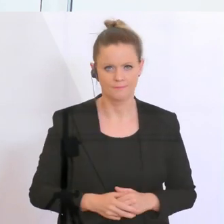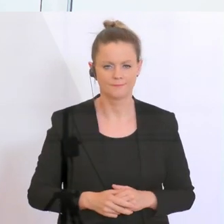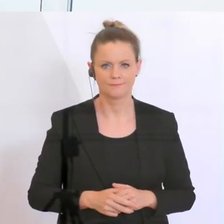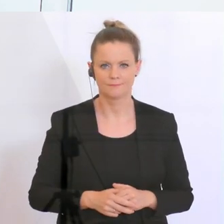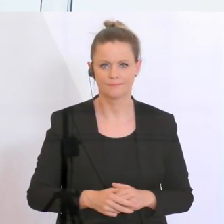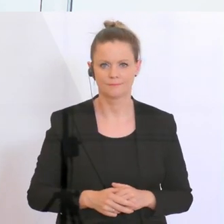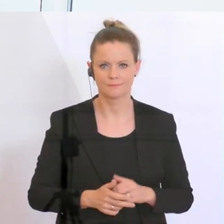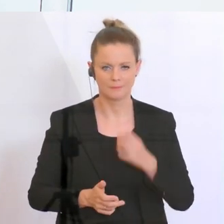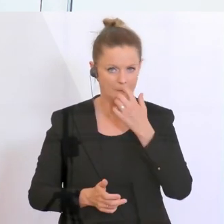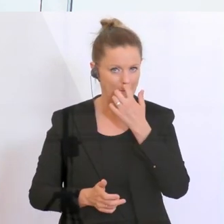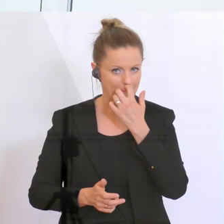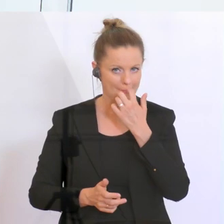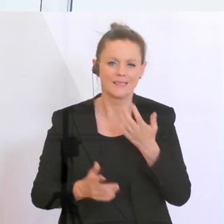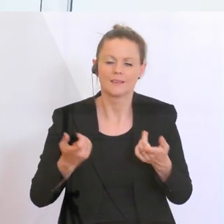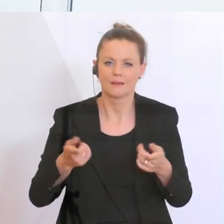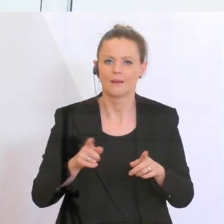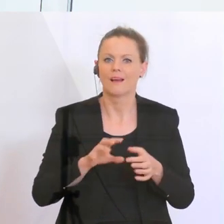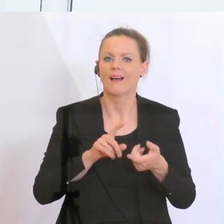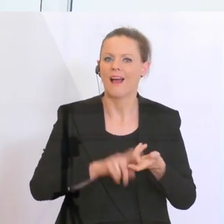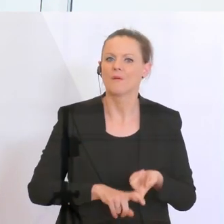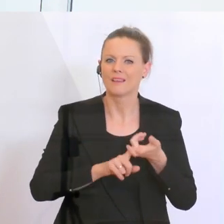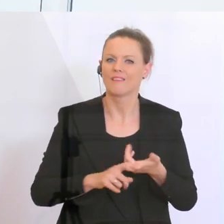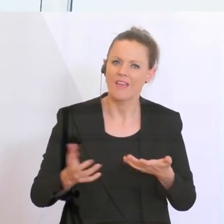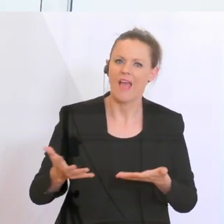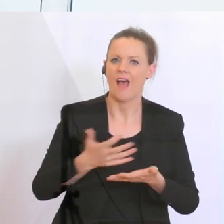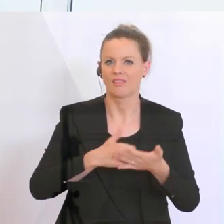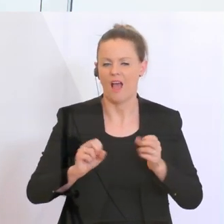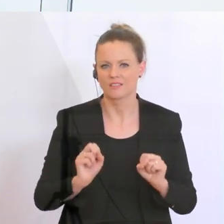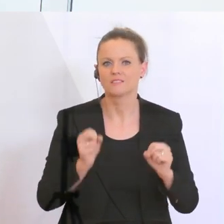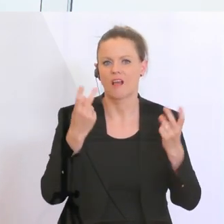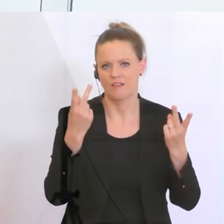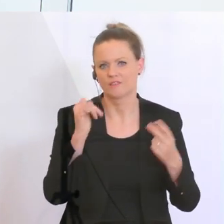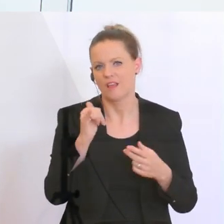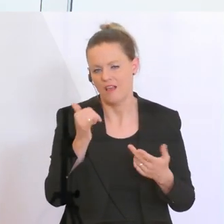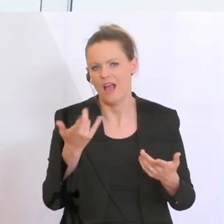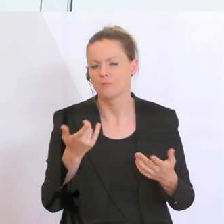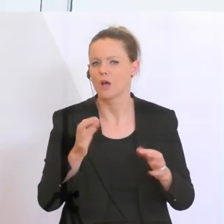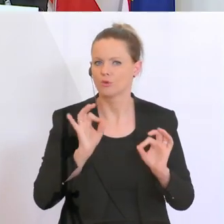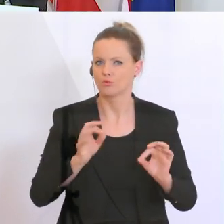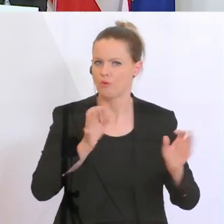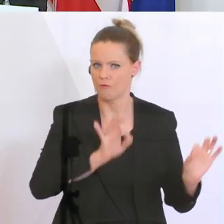Es geht natürlich auf die Ertragskraft der Banken, aber sie sind gut gerüstet dafür.